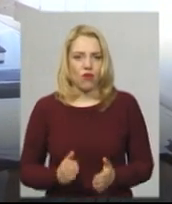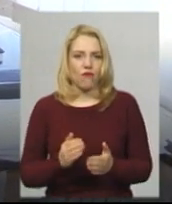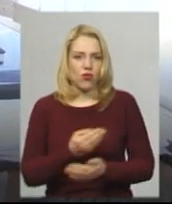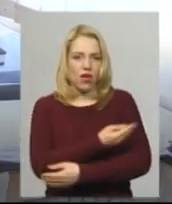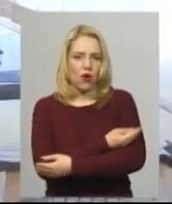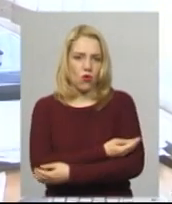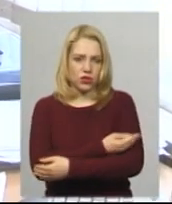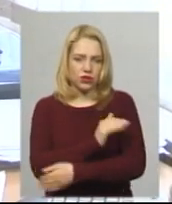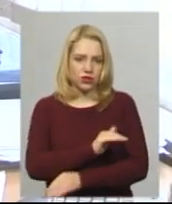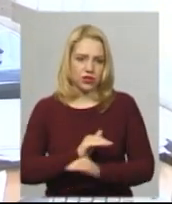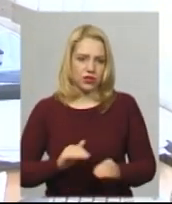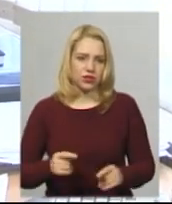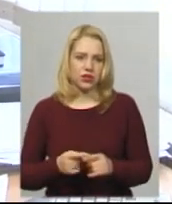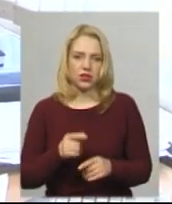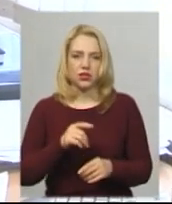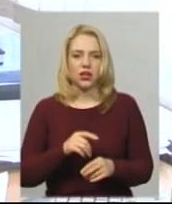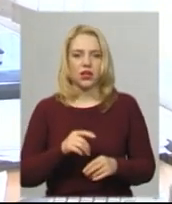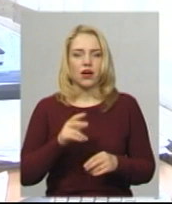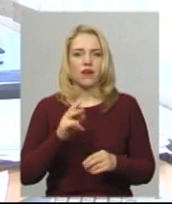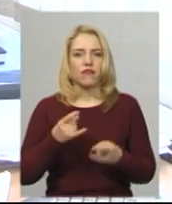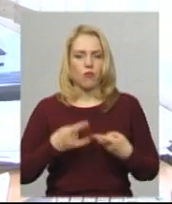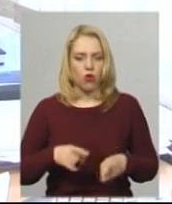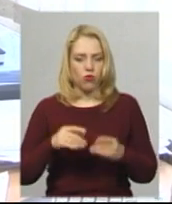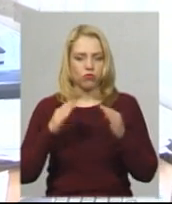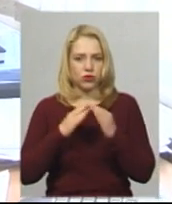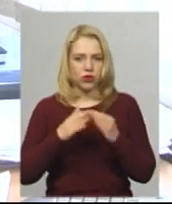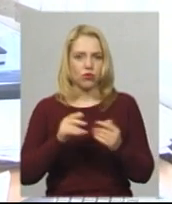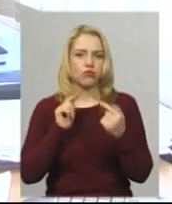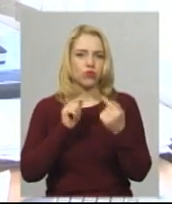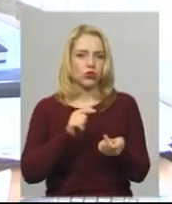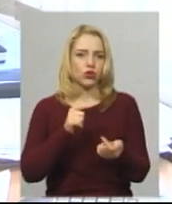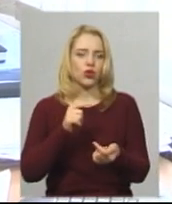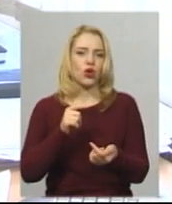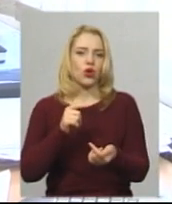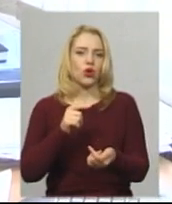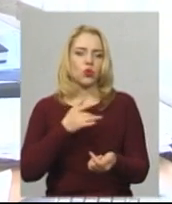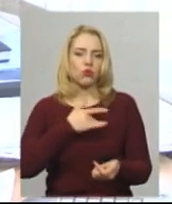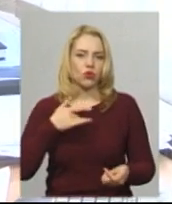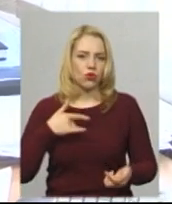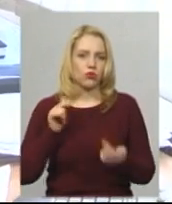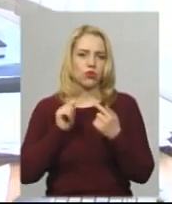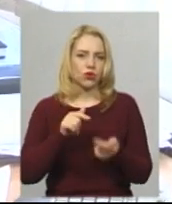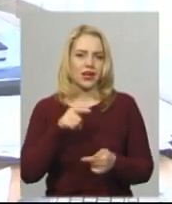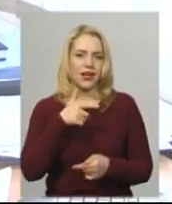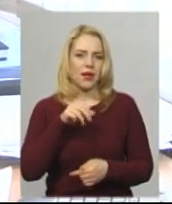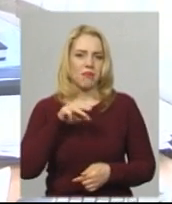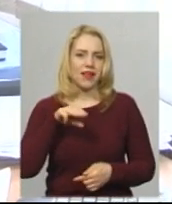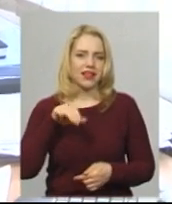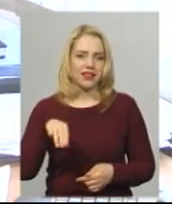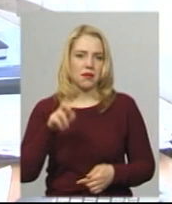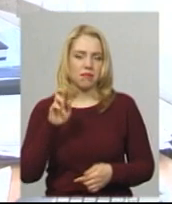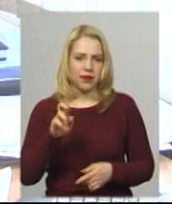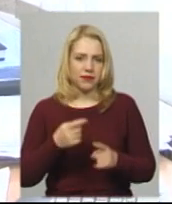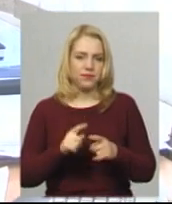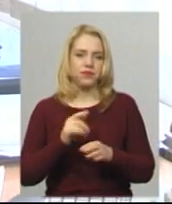припиняли вакцинацію в пологових стаціонарах ні проти туберкульозу, ні проти гепатиту Б. Це діти першого